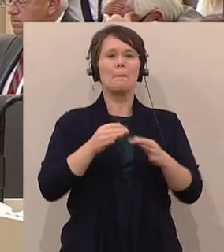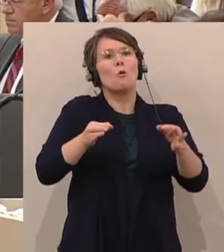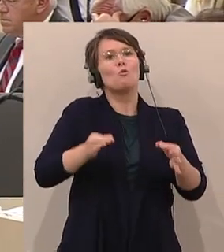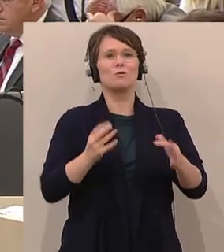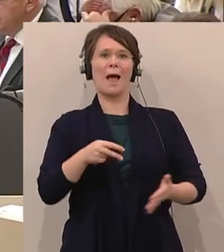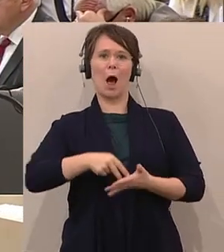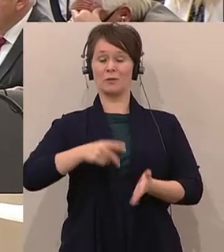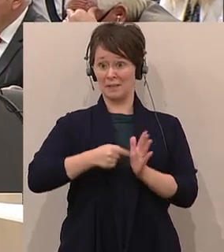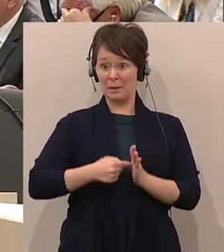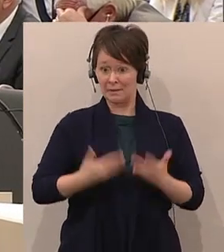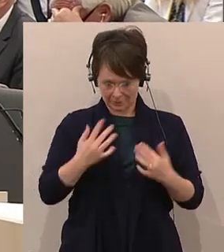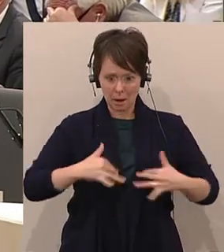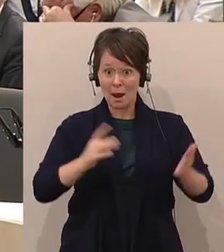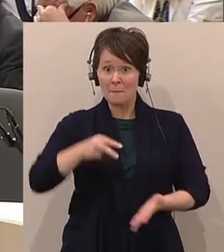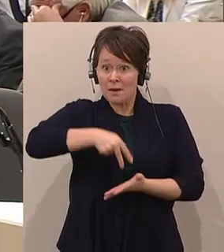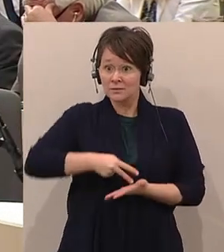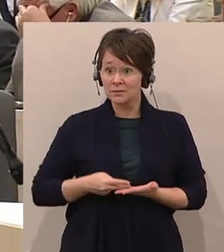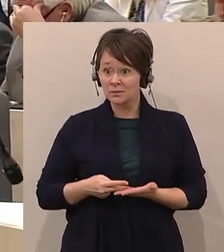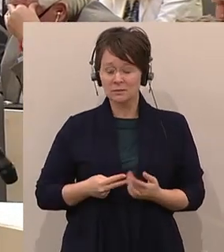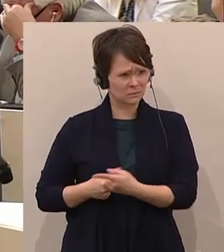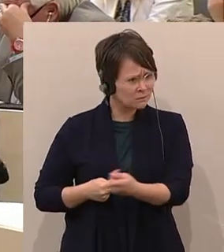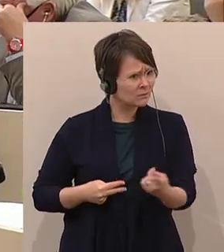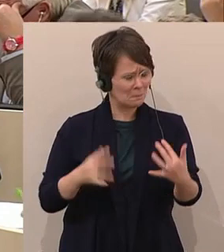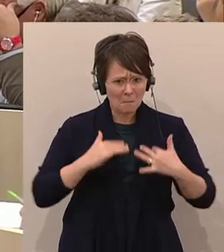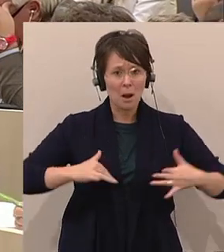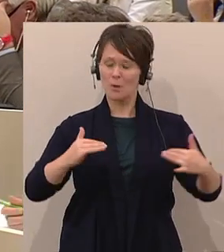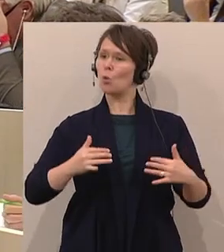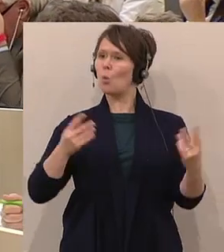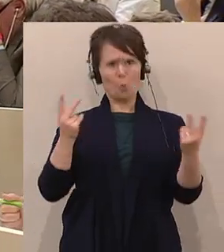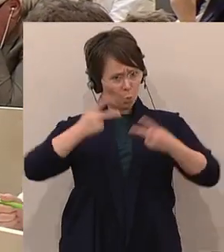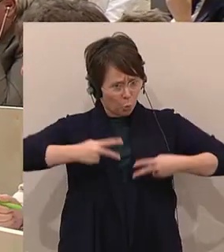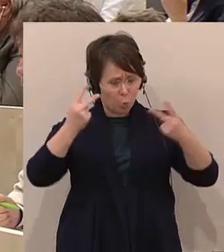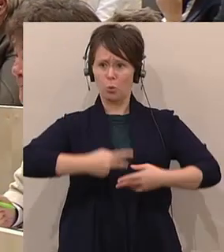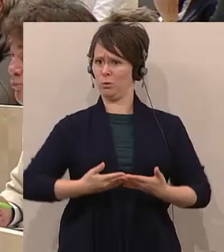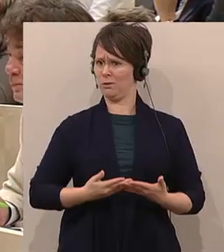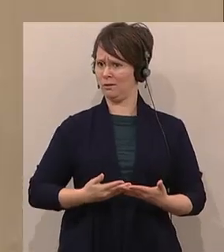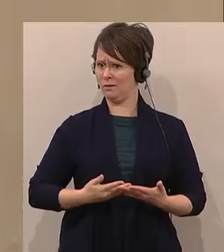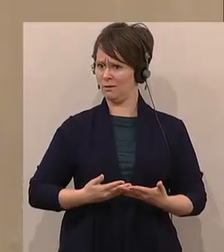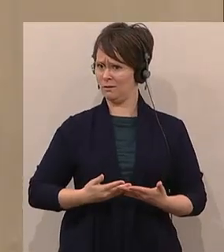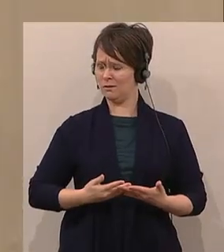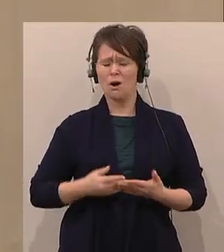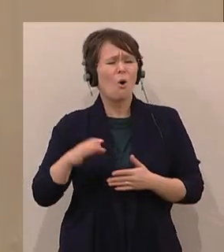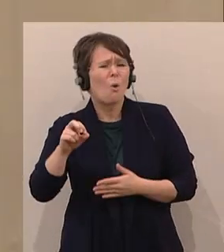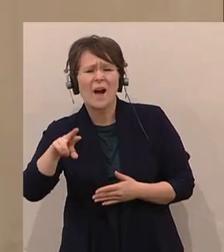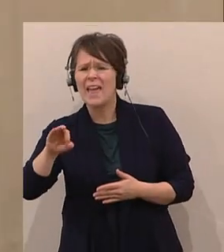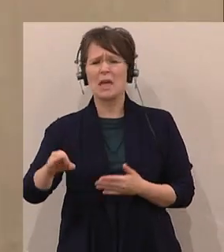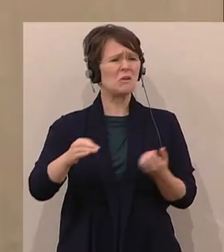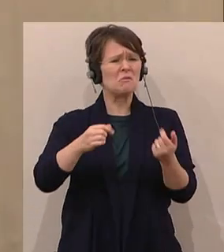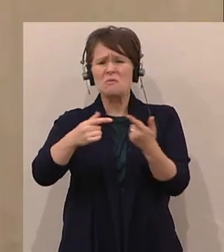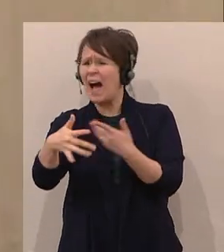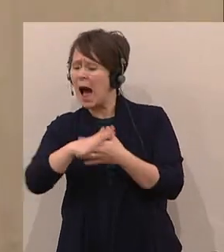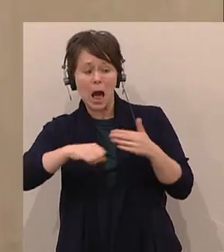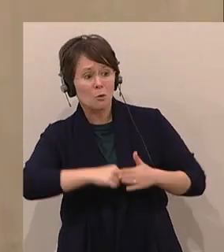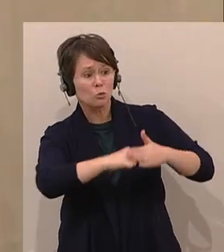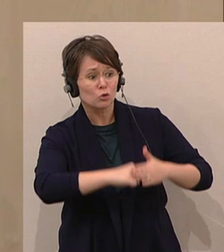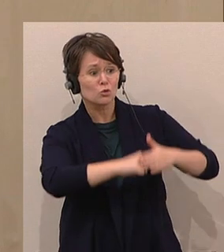Was ist das für ein Parlament, das sich das gefallen lässt? Der ORF, alle möglichen, machen eh alles, damit der Bundeskanzler